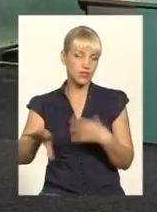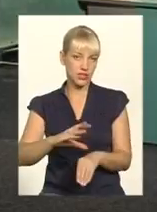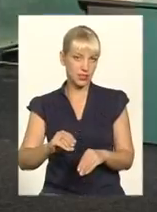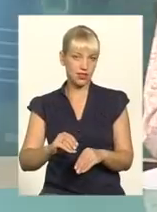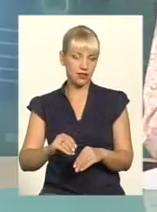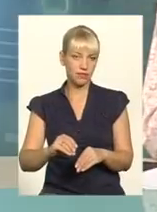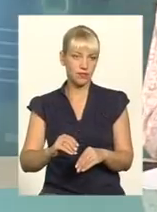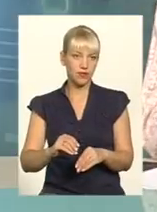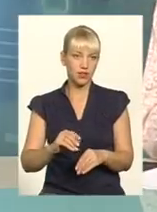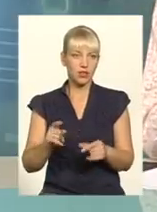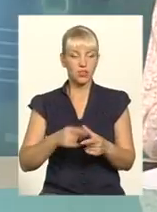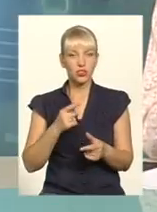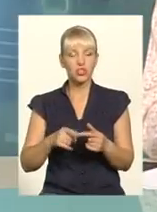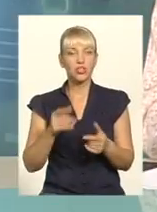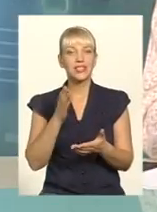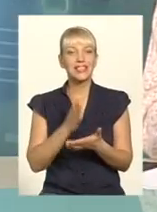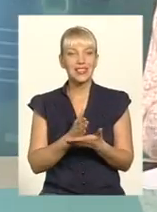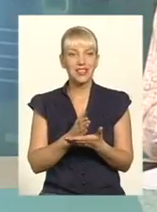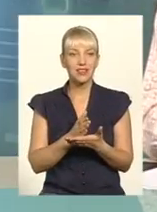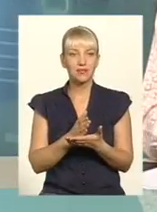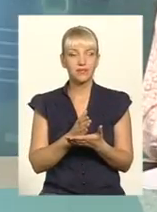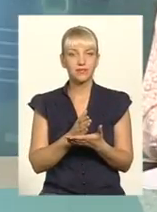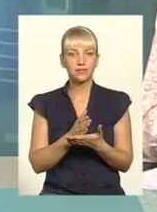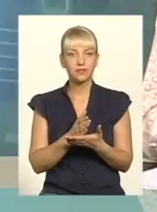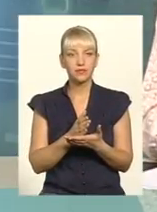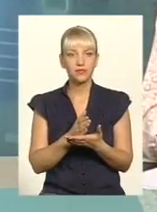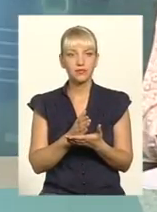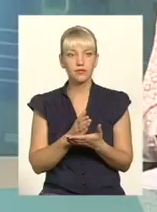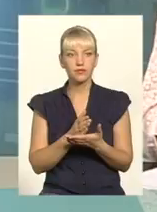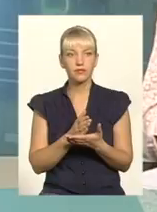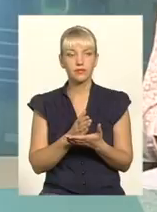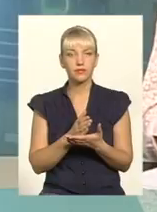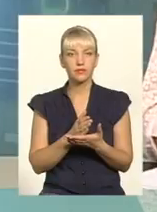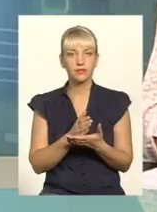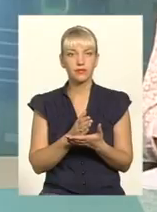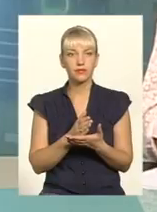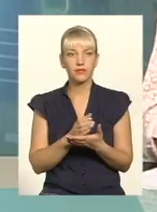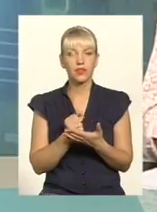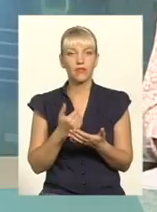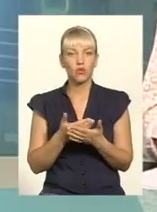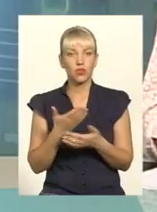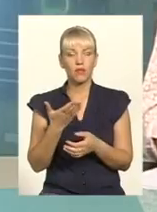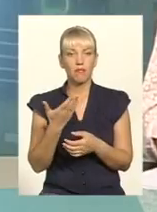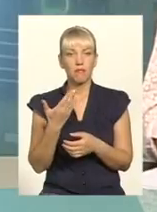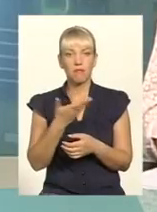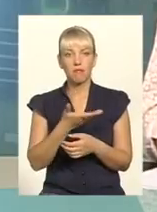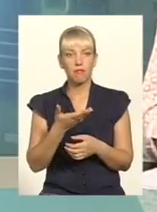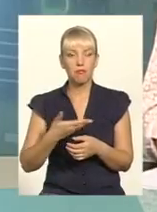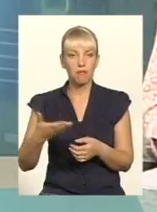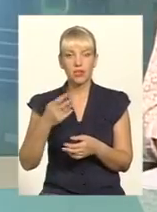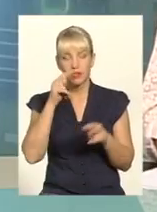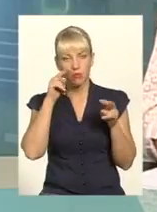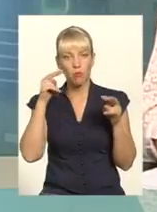Чи є вона, і от ми спостерігали мітинги